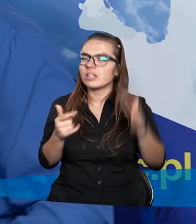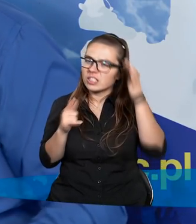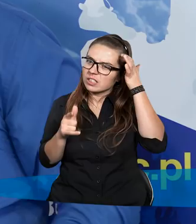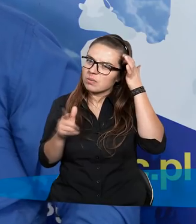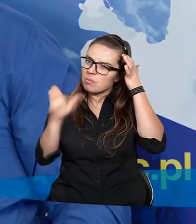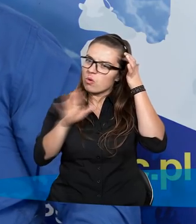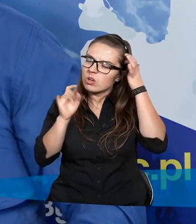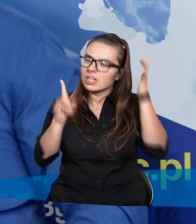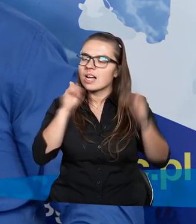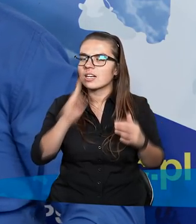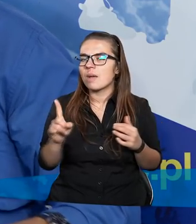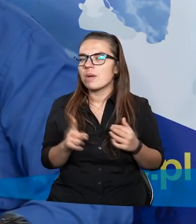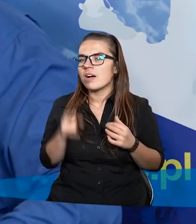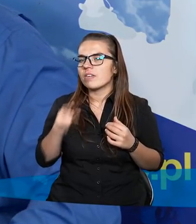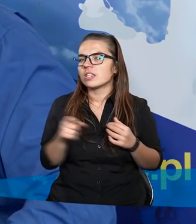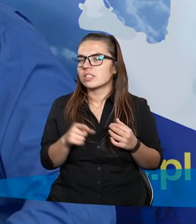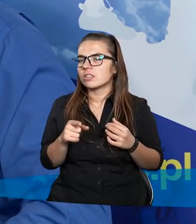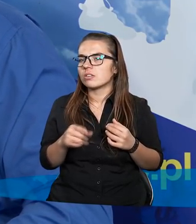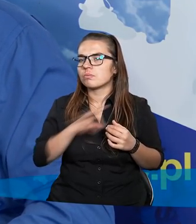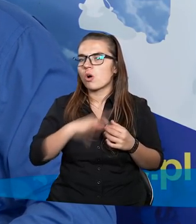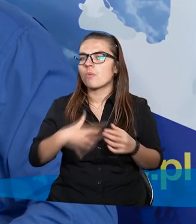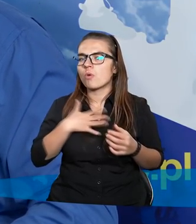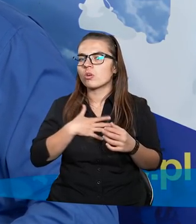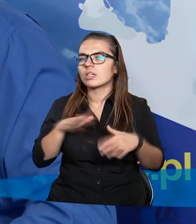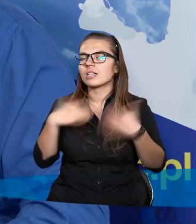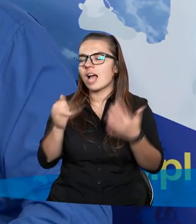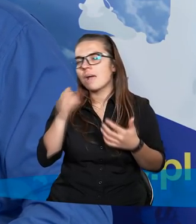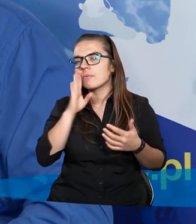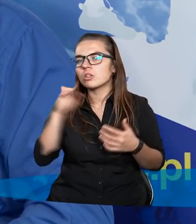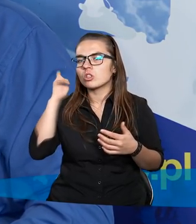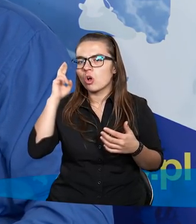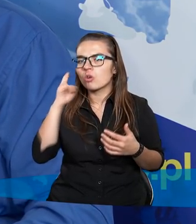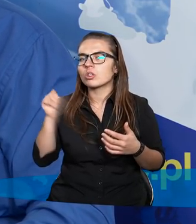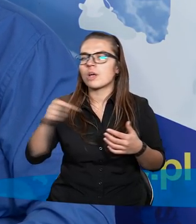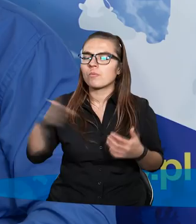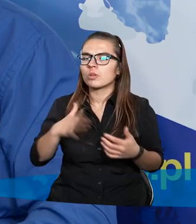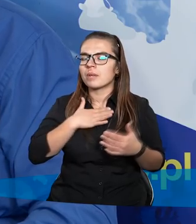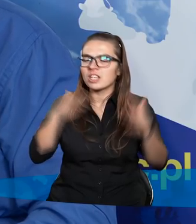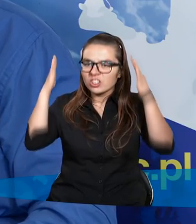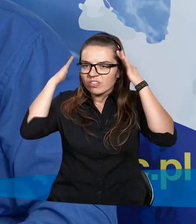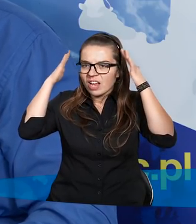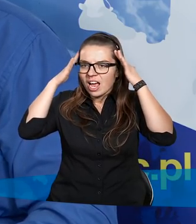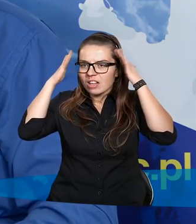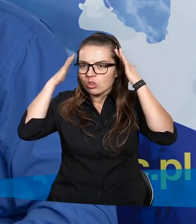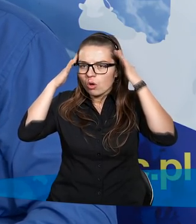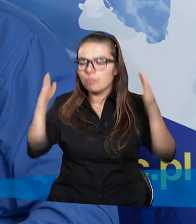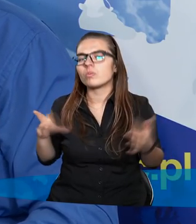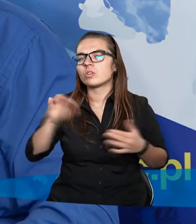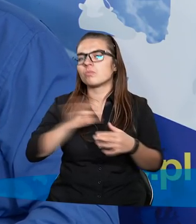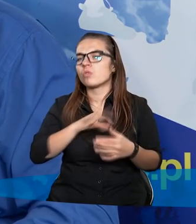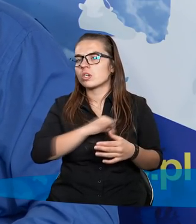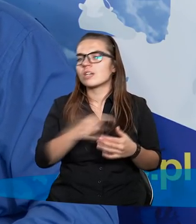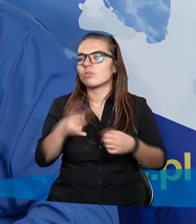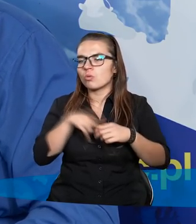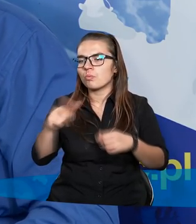Pan Bóg tak naprawdę w tym wszystkim, w moim odczuciu, daje nam do zrozumienia, że musimy mieć świadomość, że mój grzech, który